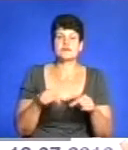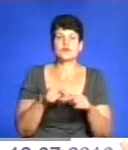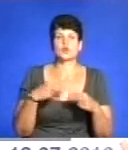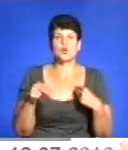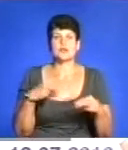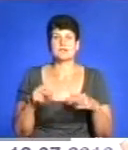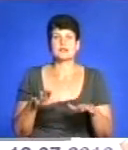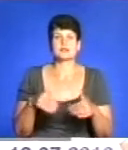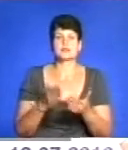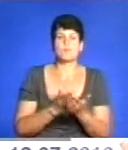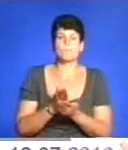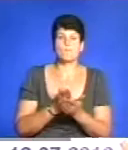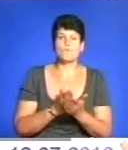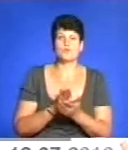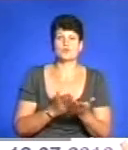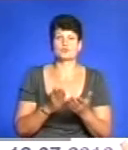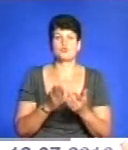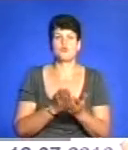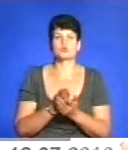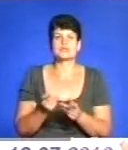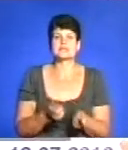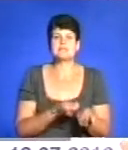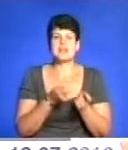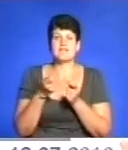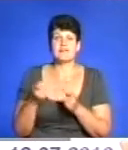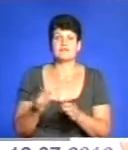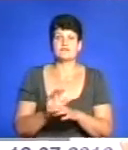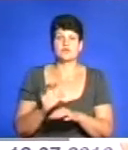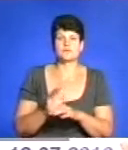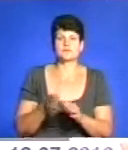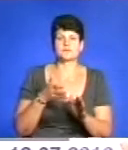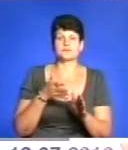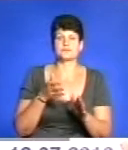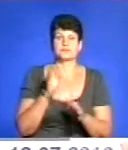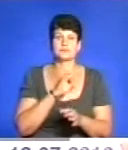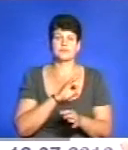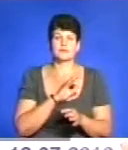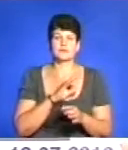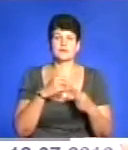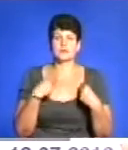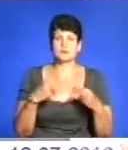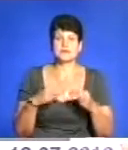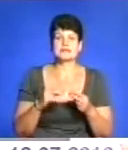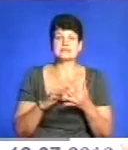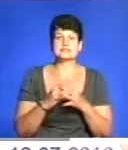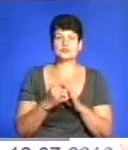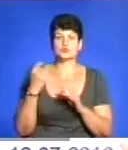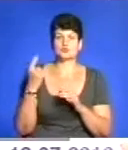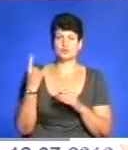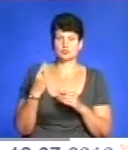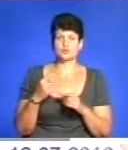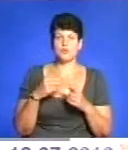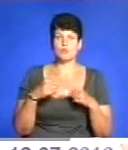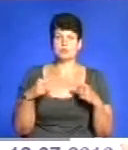послуг, транспортні послуги, послуги з перевезення, виробництво і реалізації сільськогосподарської продукції. 75